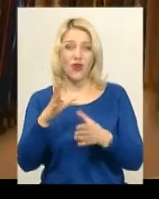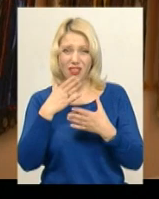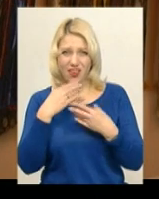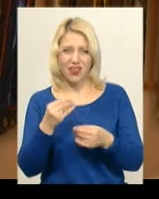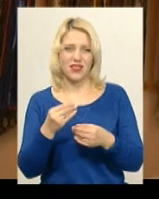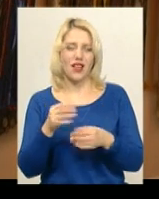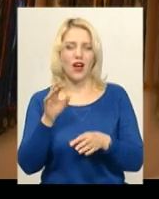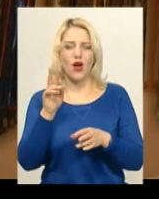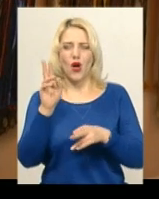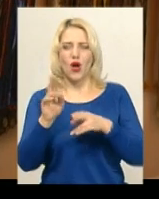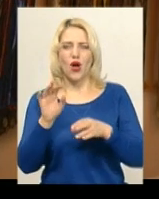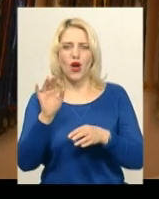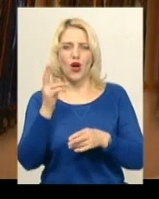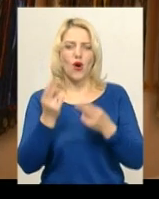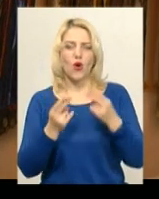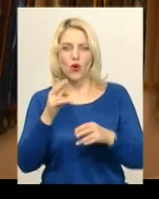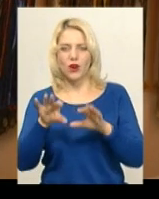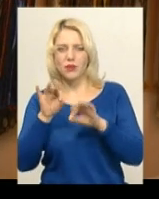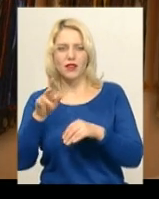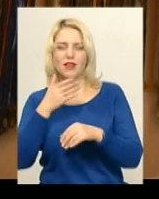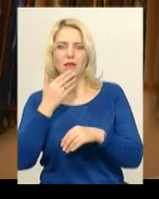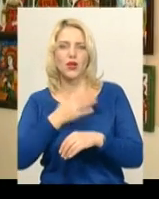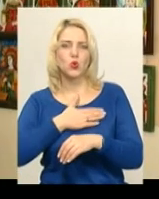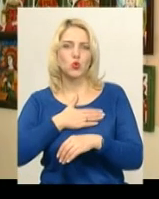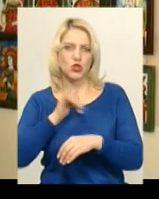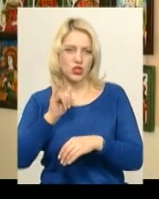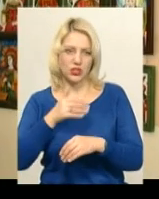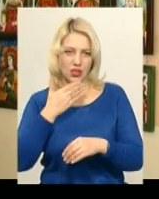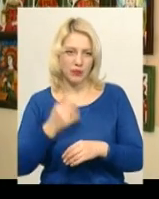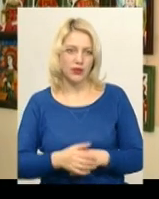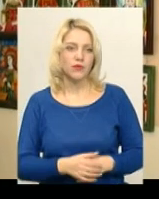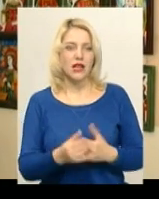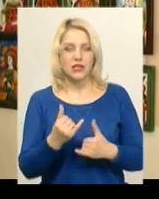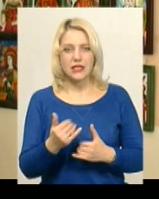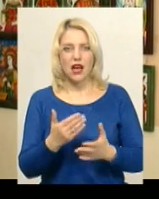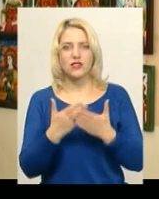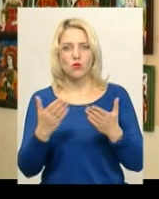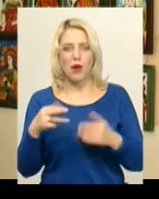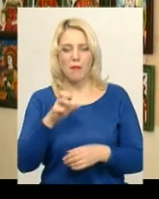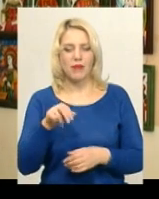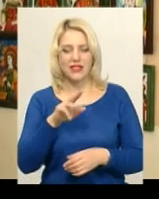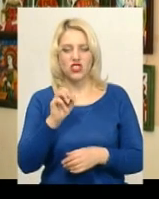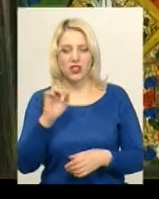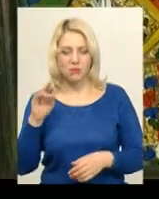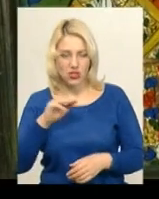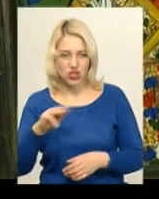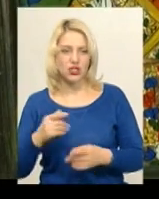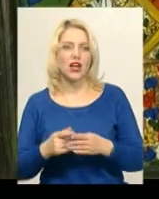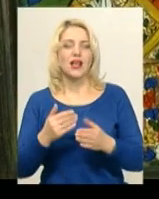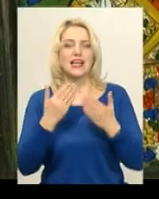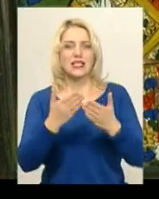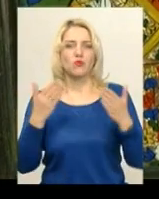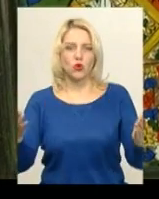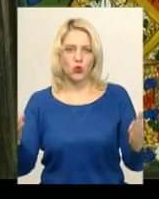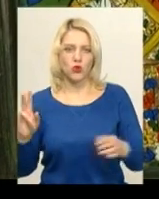кольори підібрані, але там якось, ну нема душі в цій іконі. Зараз у музеї з заповідниками живіш експонуються ікони Тетяни Цимберецької,